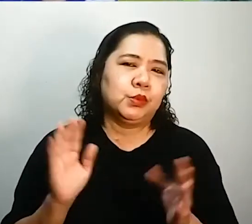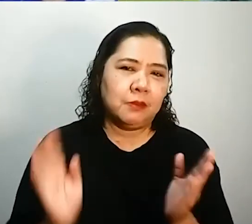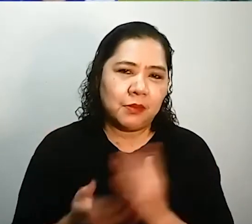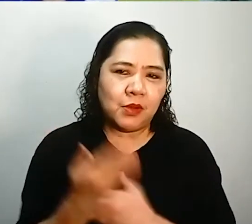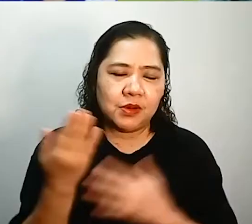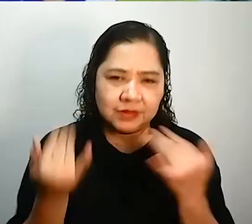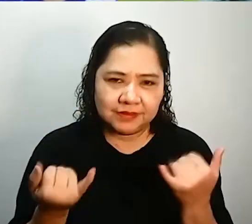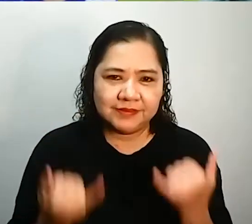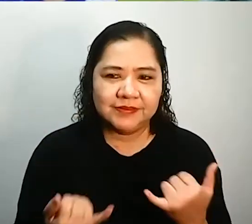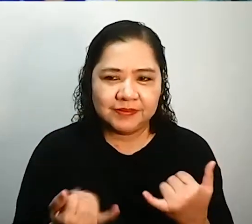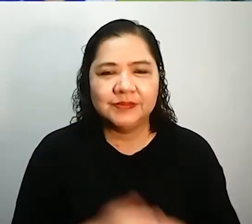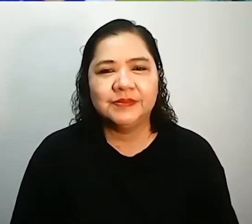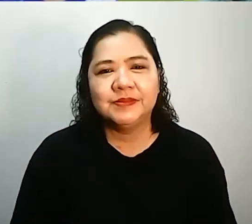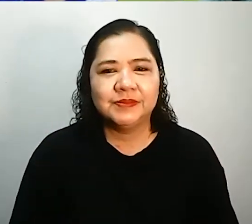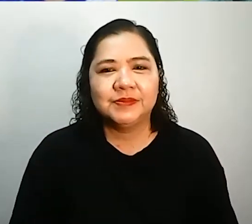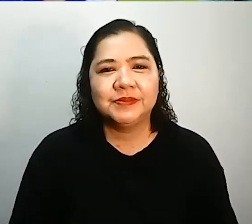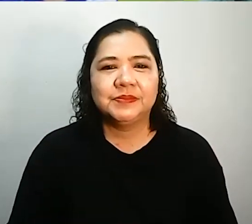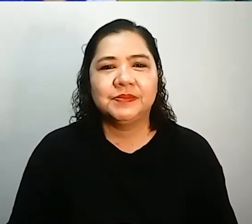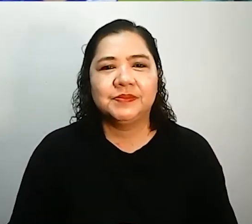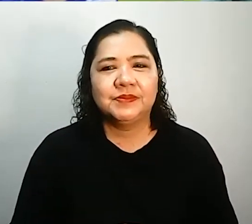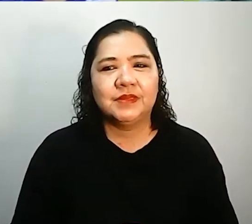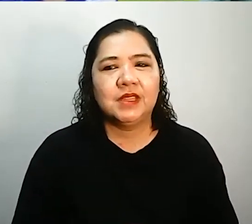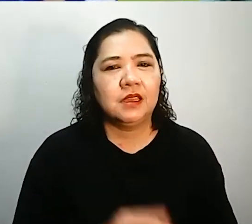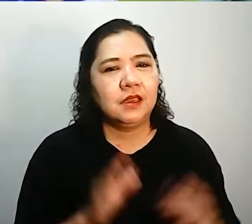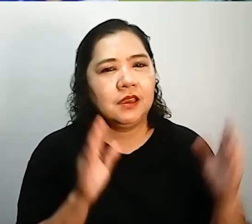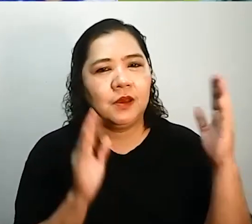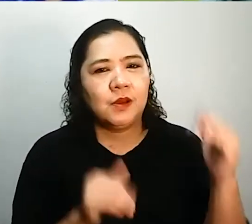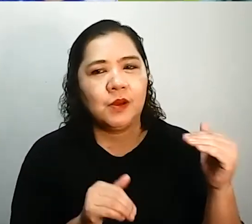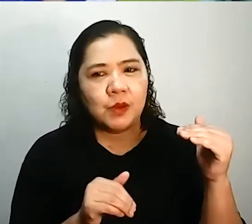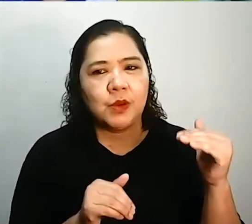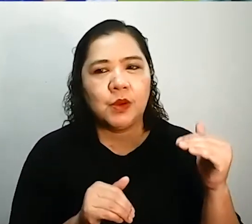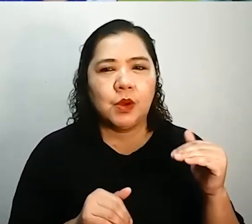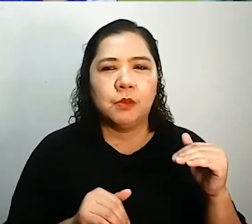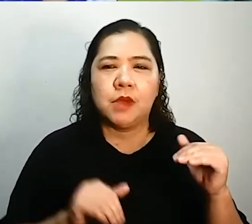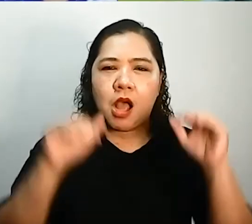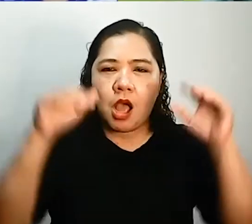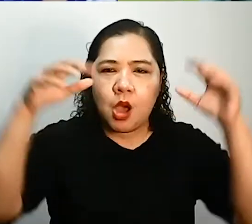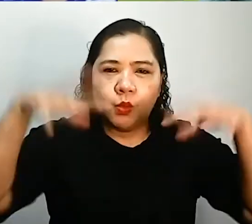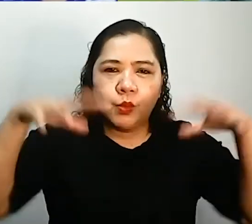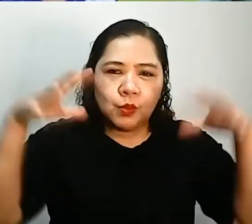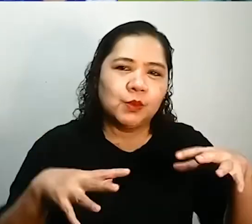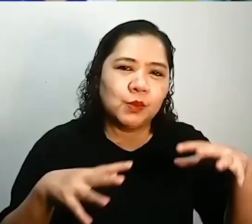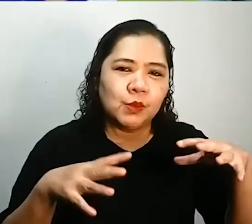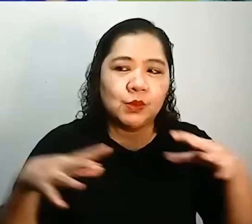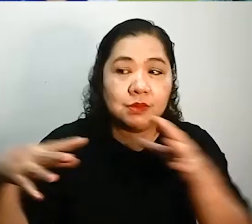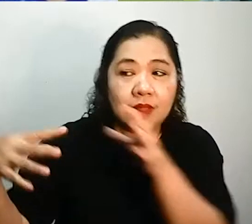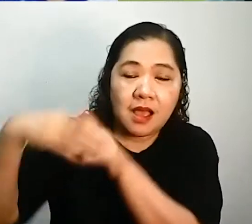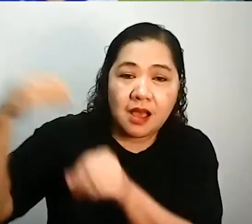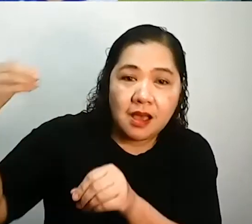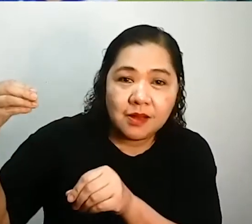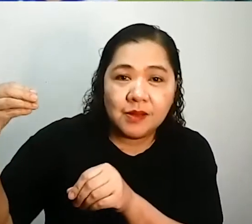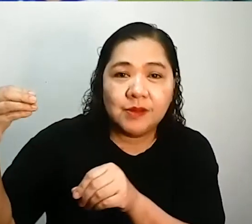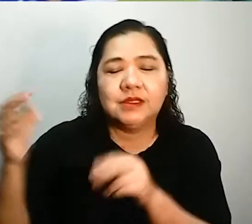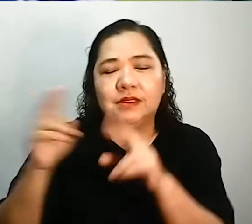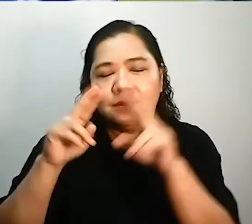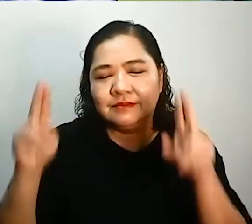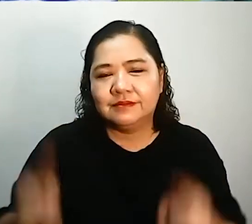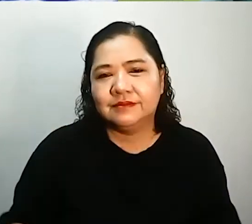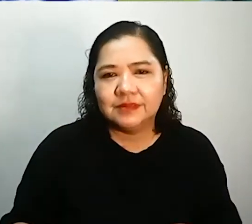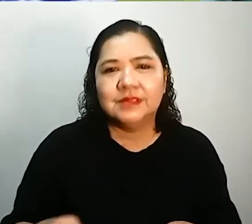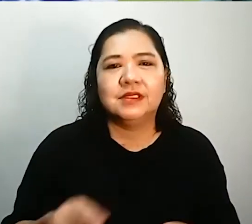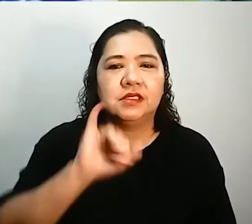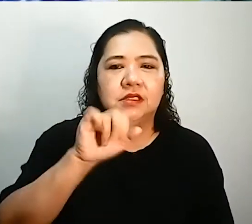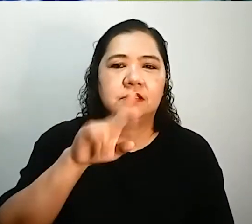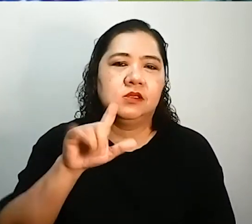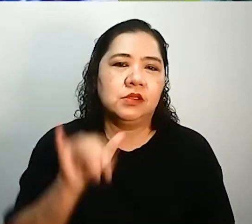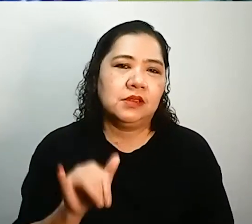mga kaibigan, mga kapatid. At nawaho, habang bumubuhos ang ulan sa labas on this July morning, ay patuloy ding